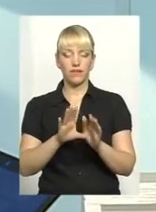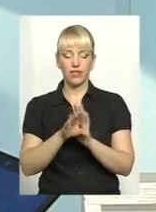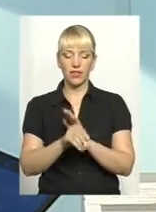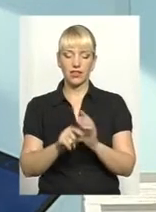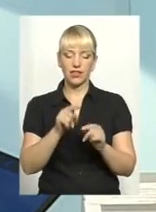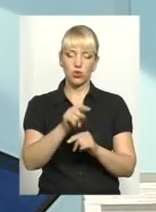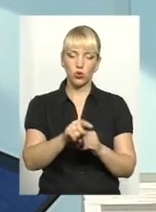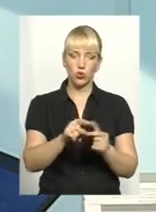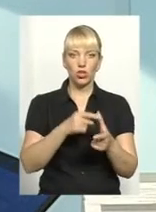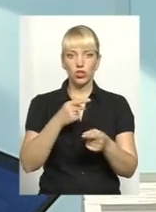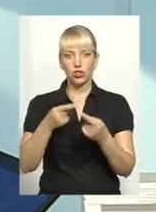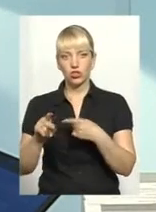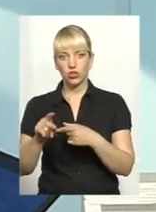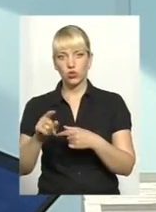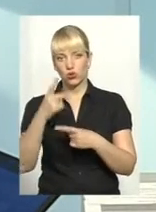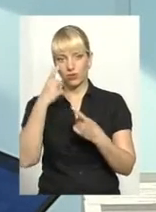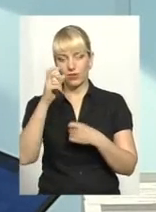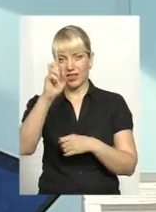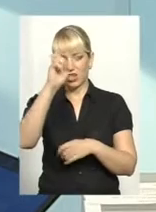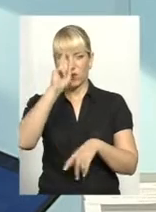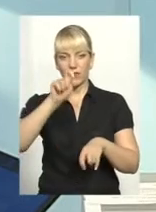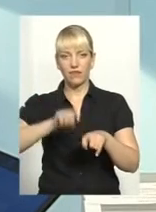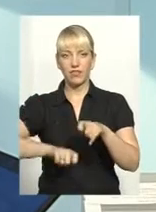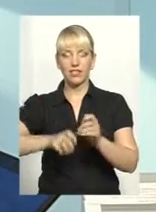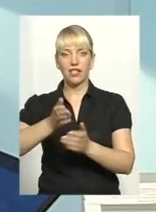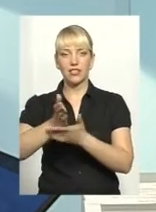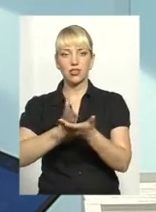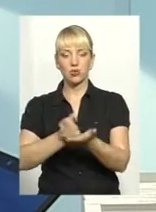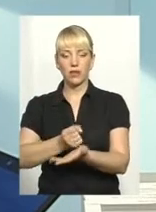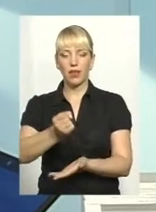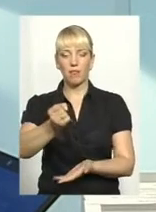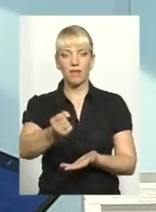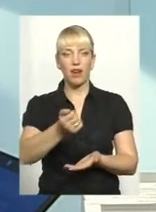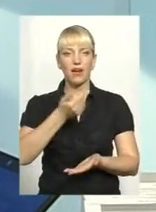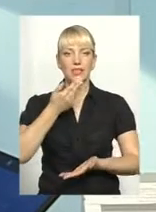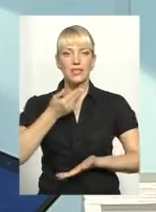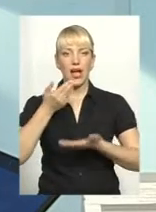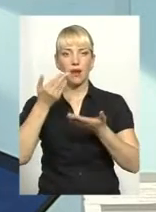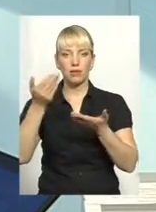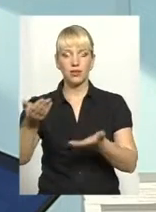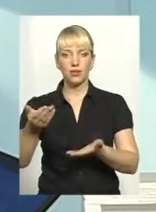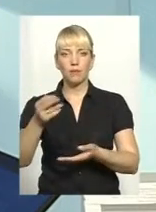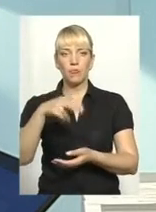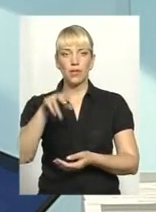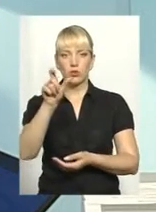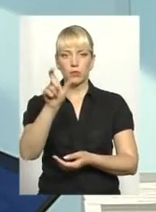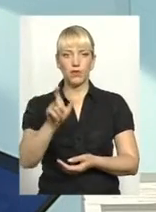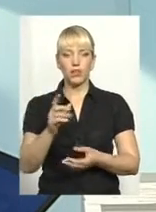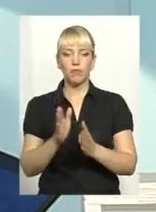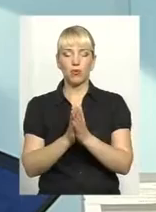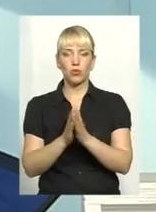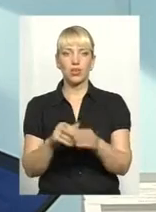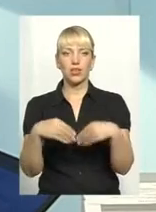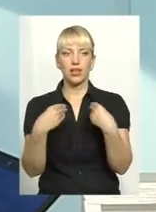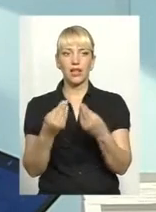іншу інформацію, Державна фіскальна служба направляє запити до суб'єкта і просить надати пояснення